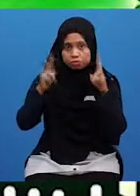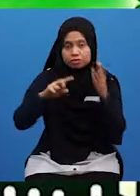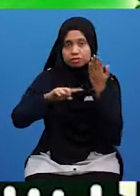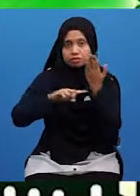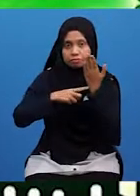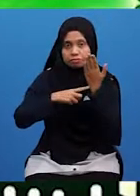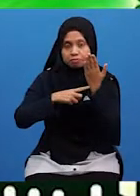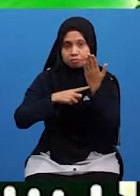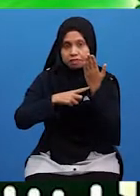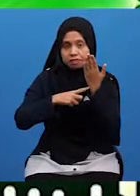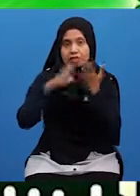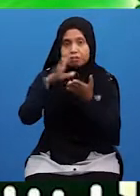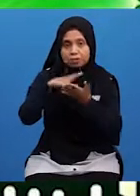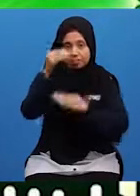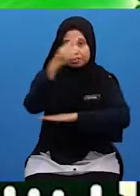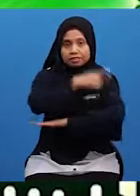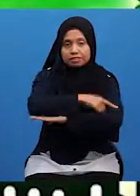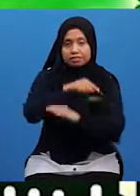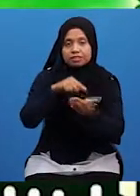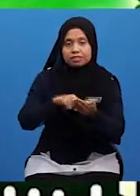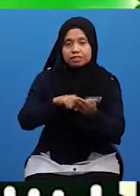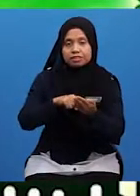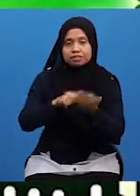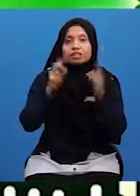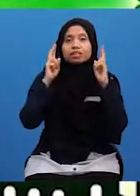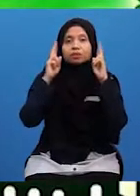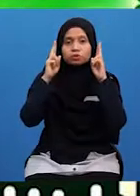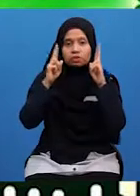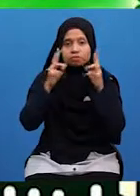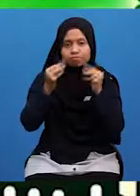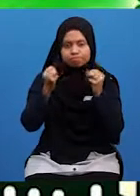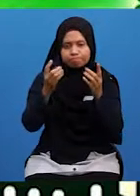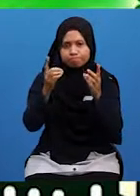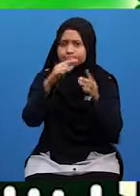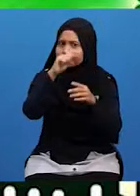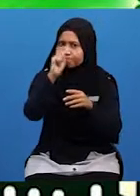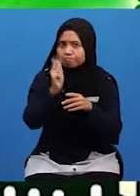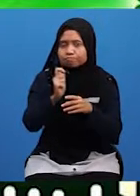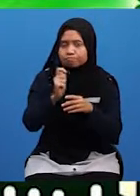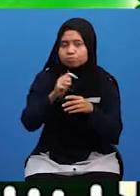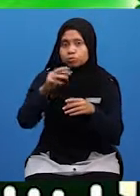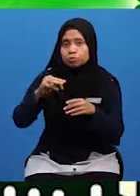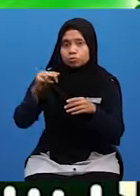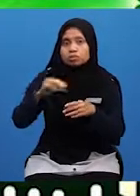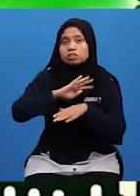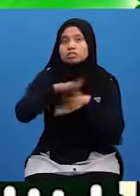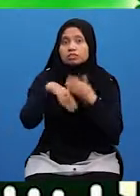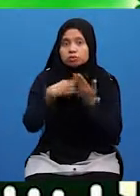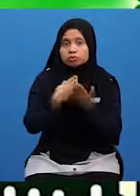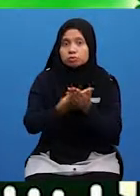sesi pembelajaran pada hari ini Ustazah nak tanya Murid-murid semua,